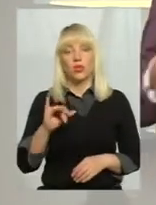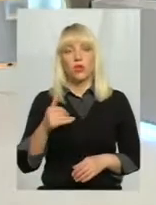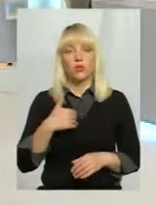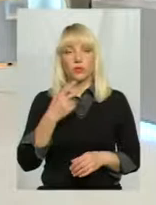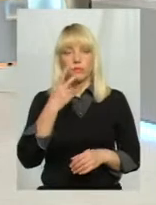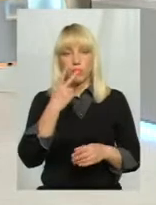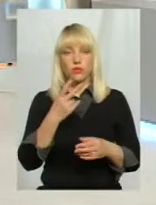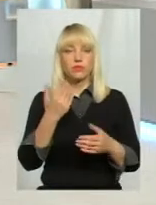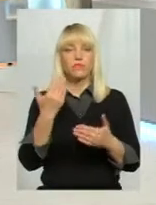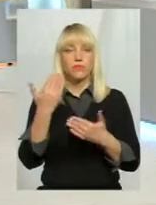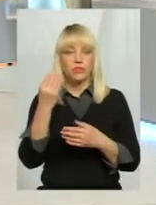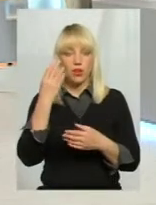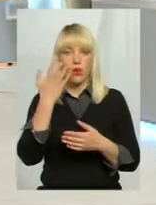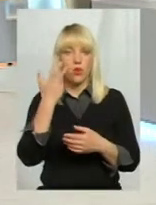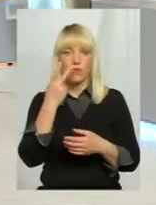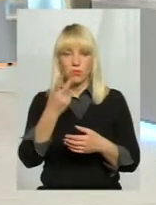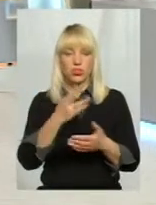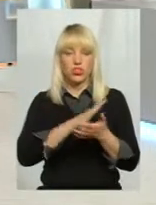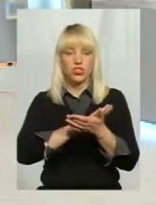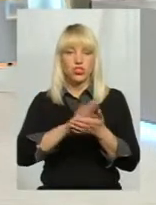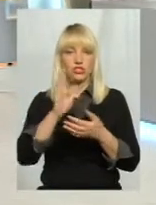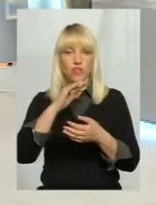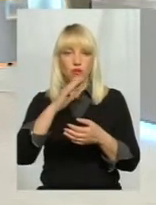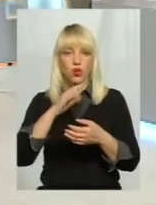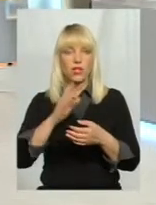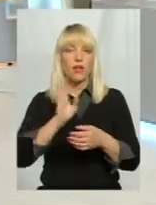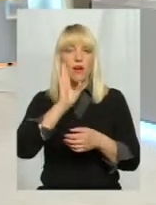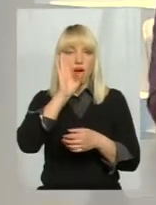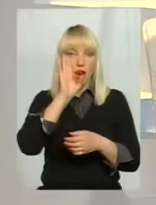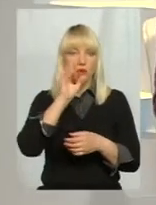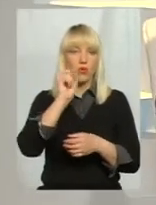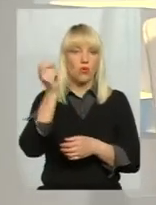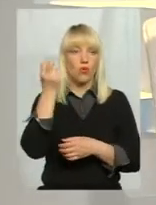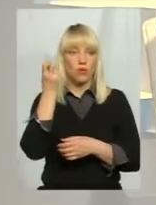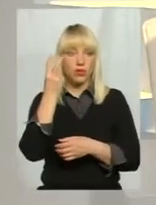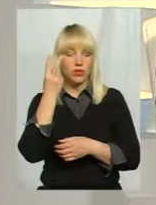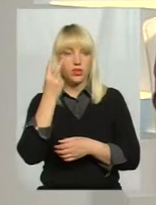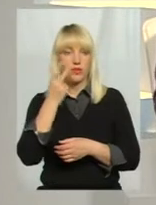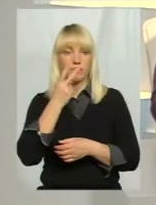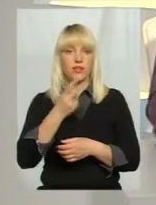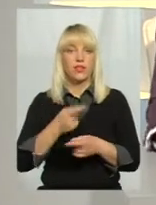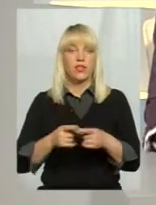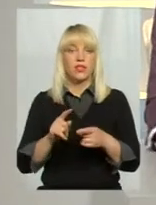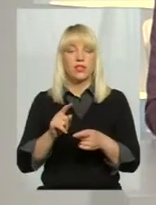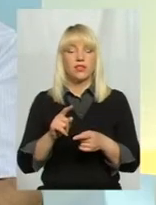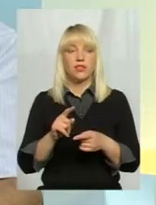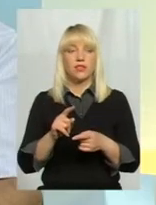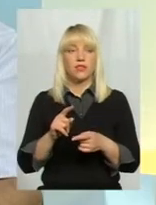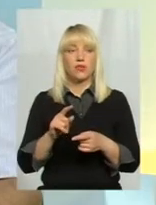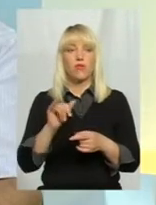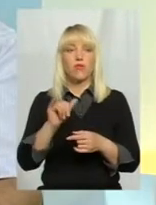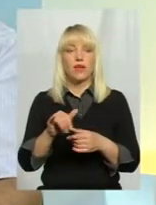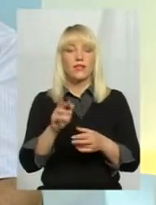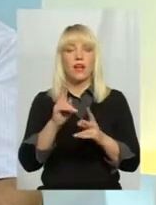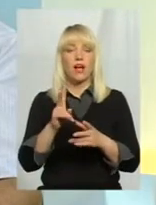коли бачите оці ріки чистої води зранку і по обіді, ну, води з гіпохлоридом натрію, яке випускають, у вас,